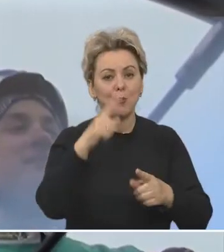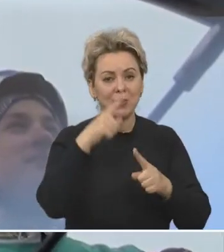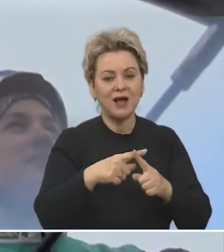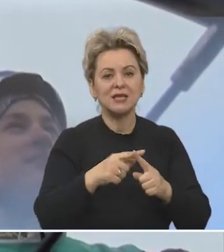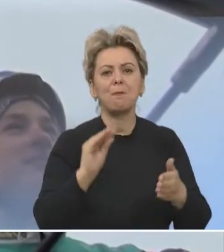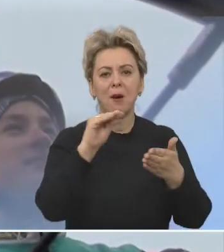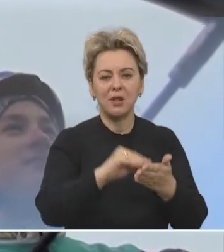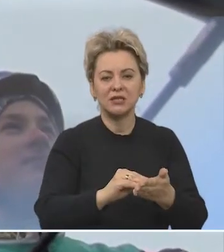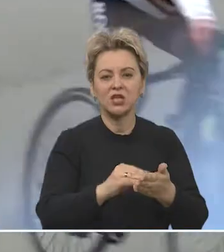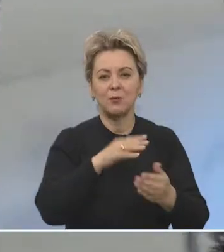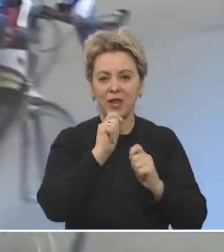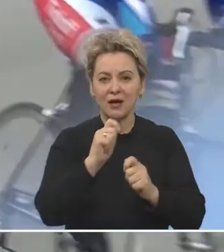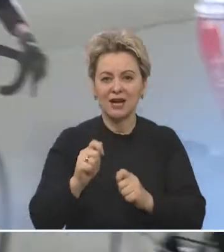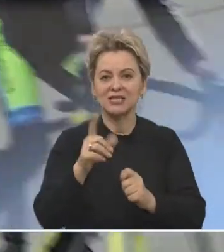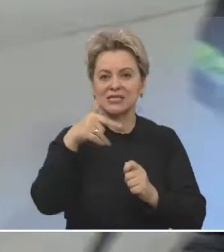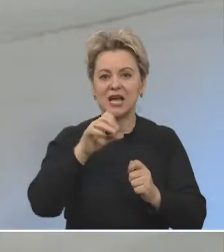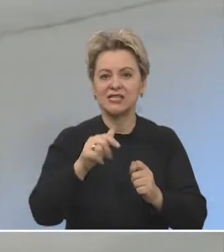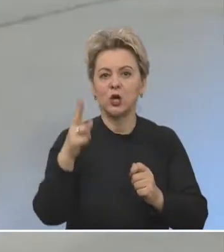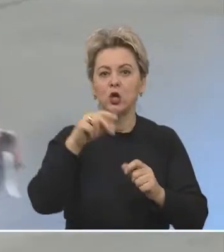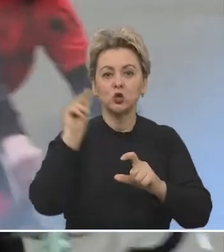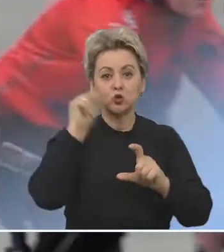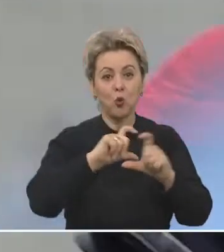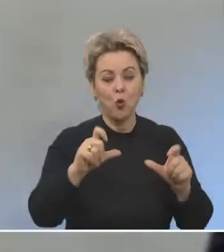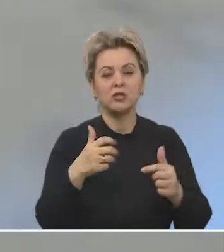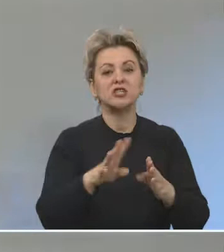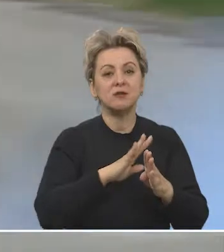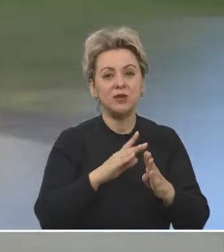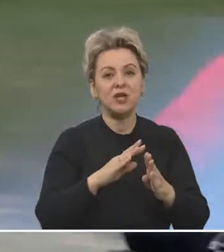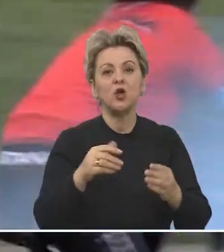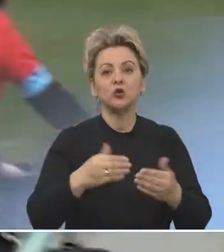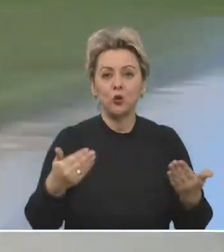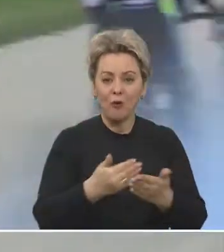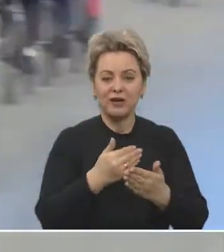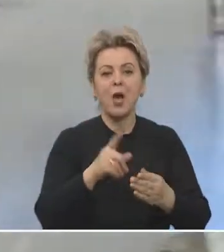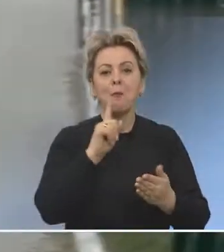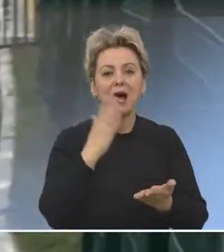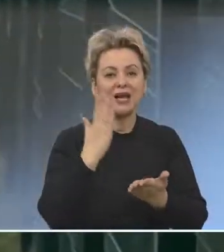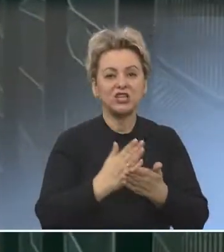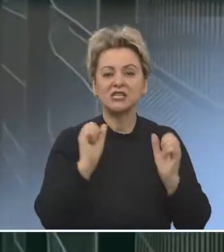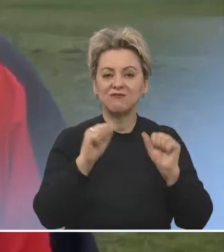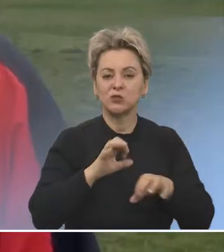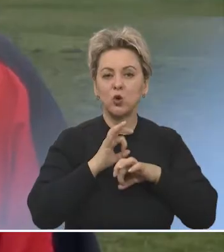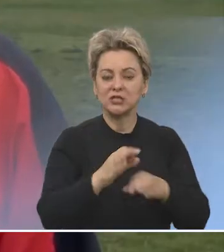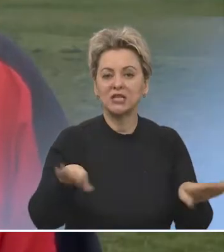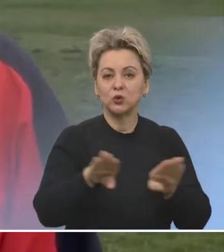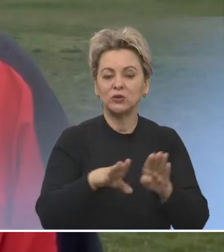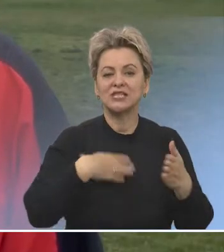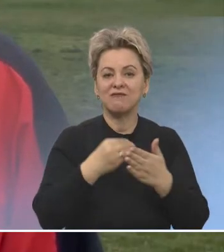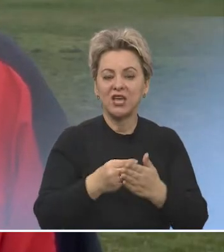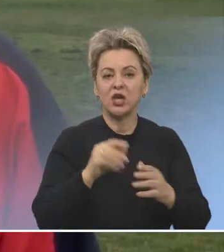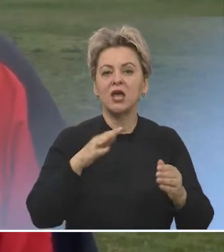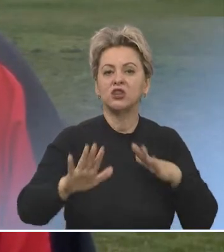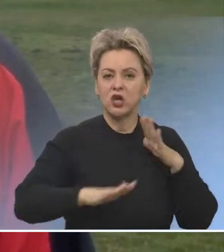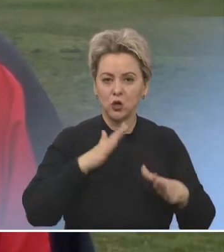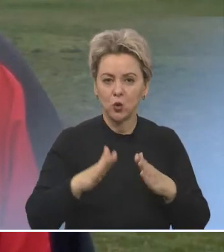Анухины неоднократно пополняли копилку наград сальской Дю США. Теперь очередь новой смены. Пока есть возможность проводить свои